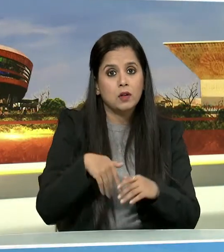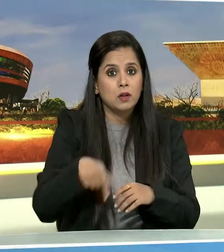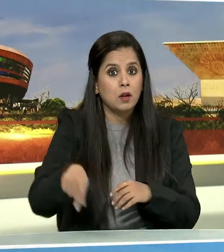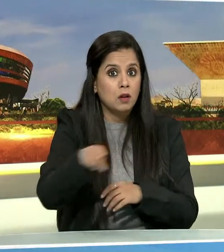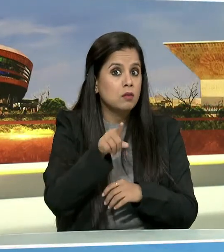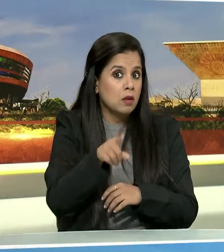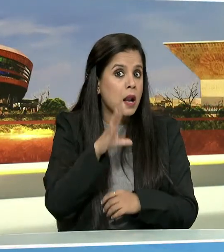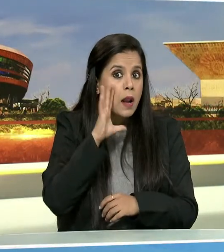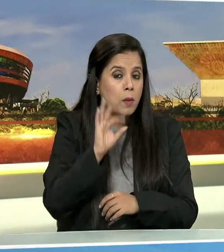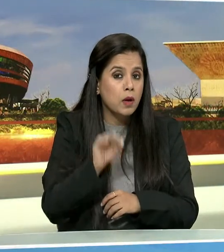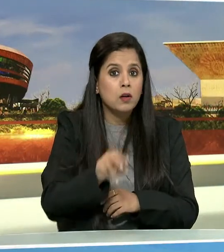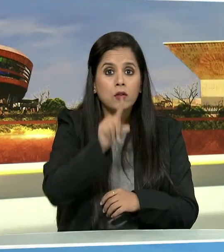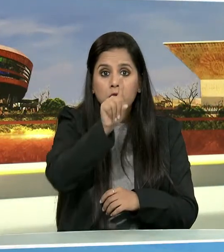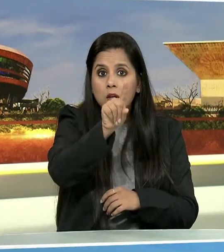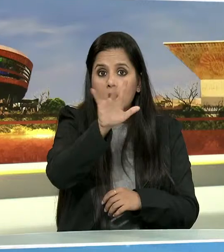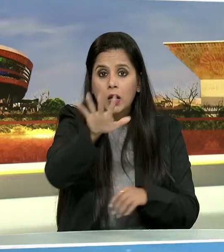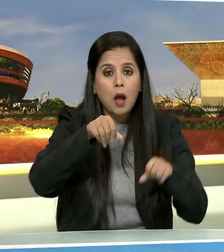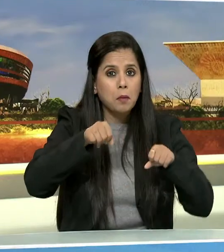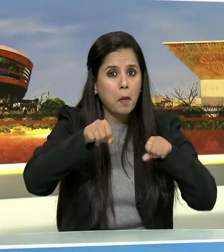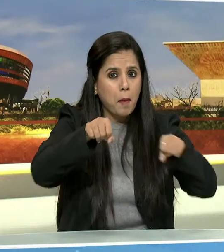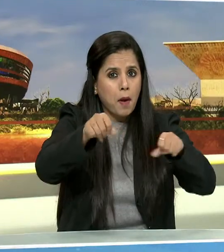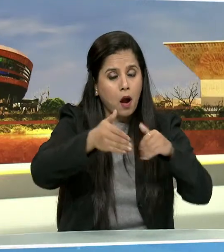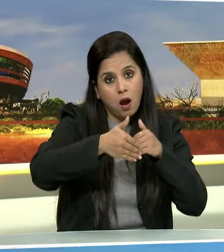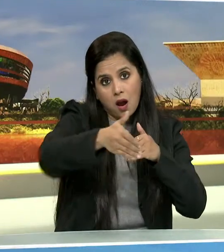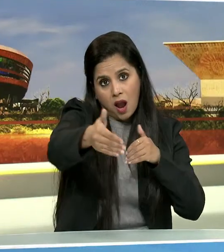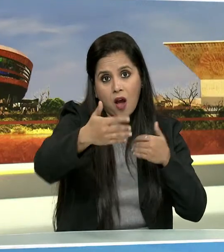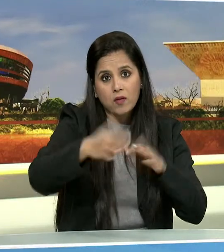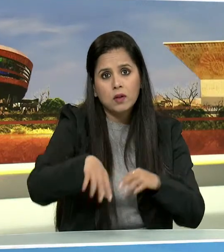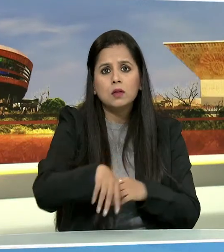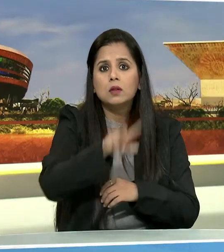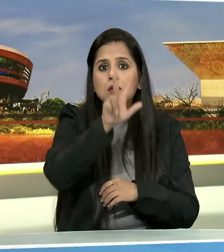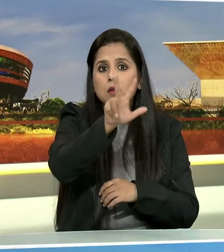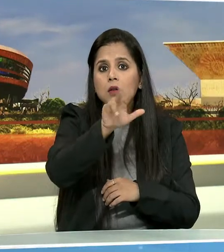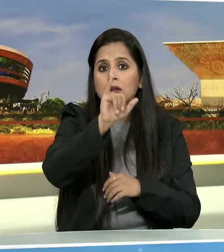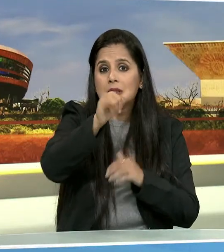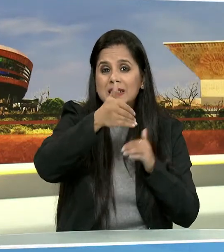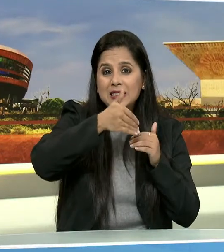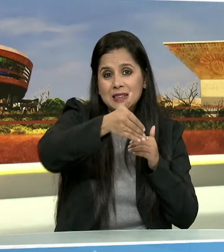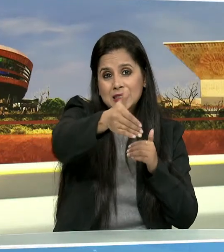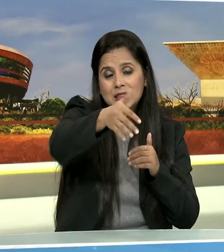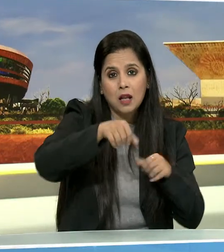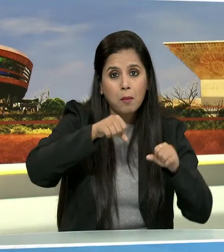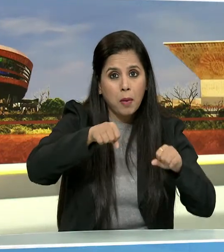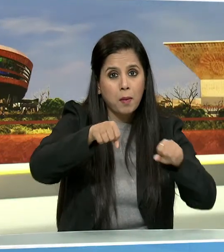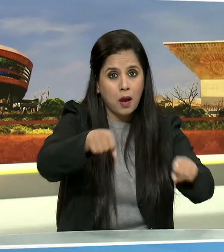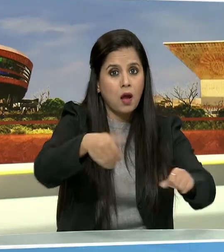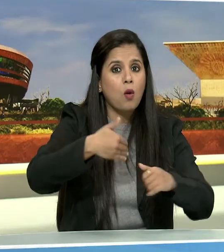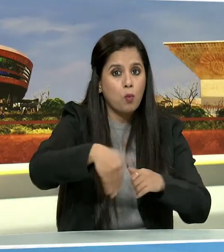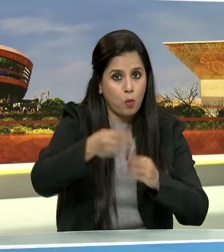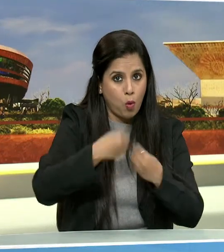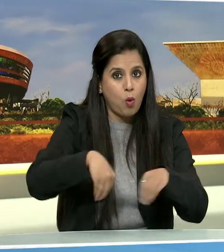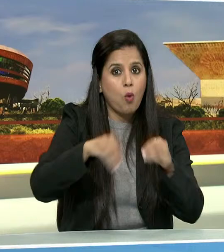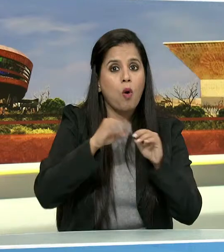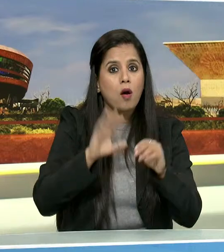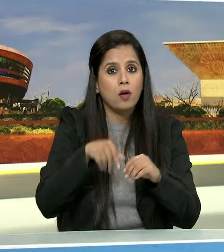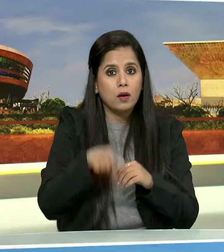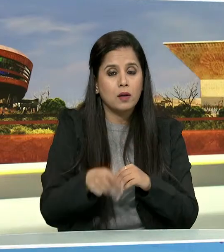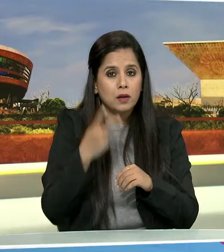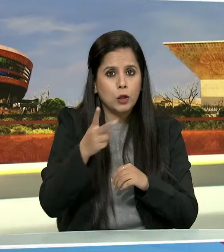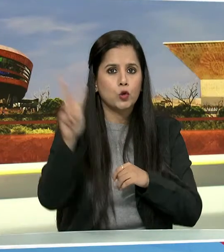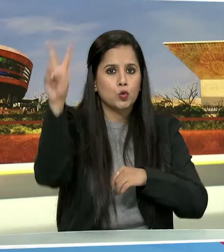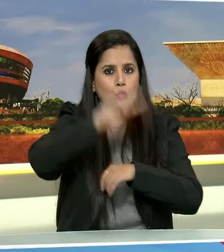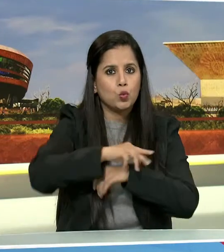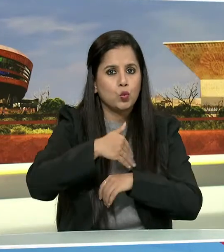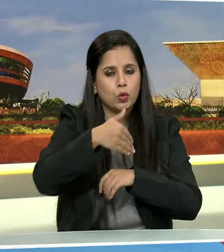समझी बहुत महत्पून है 15 मीटर की ड्रिलिंग हो चुकी है कुल 86 मीटर की ड्रिलिंग की जानी है जो की अगले